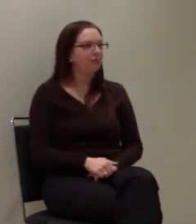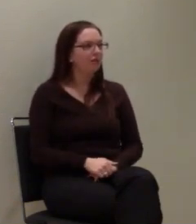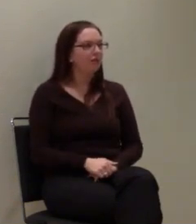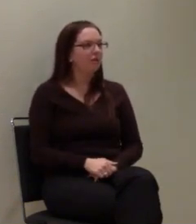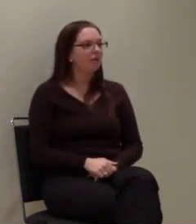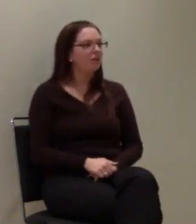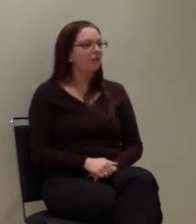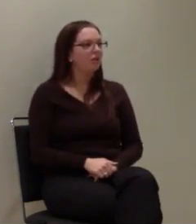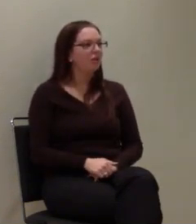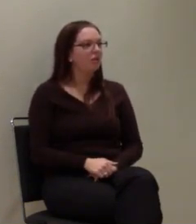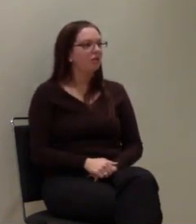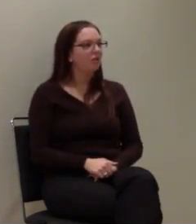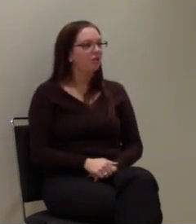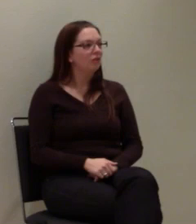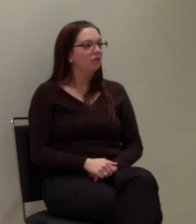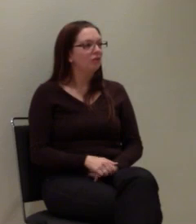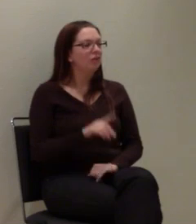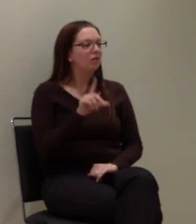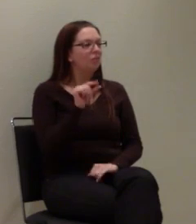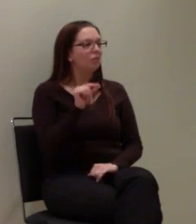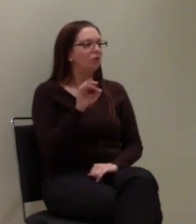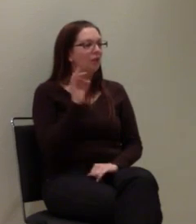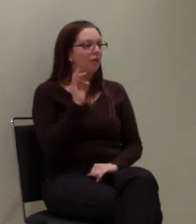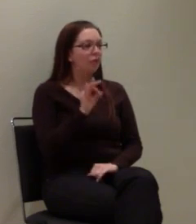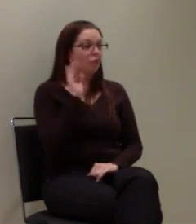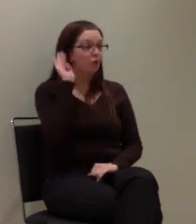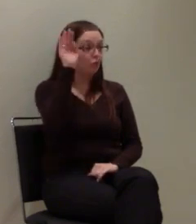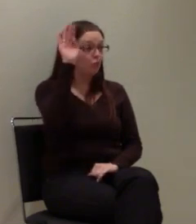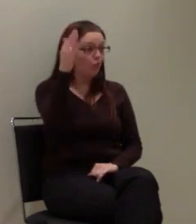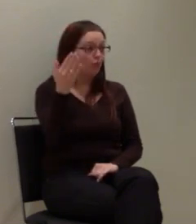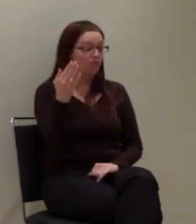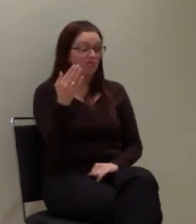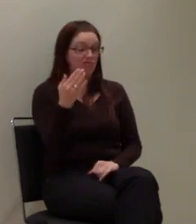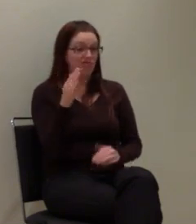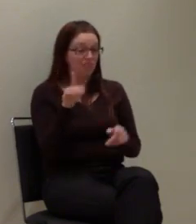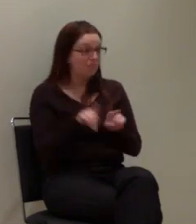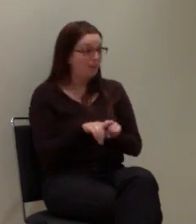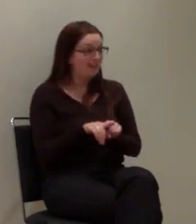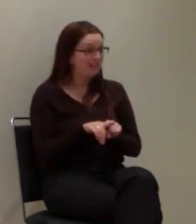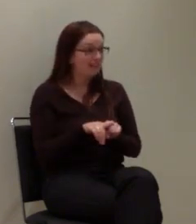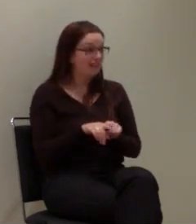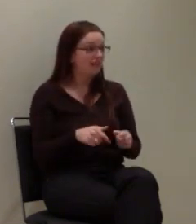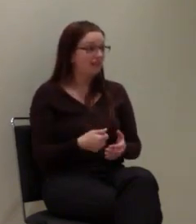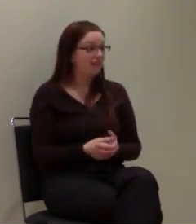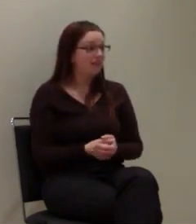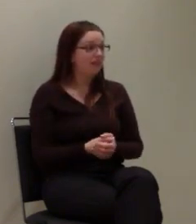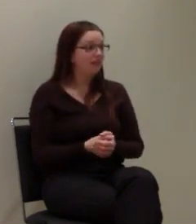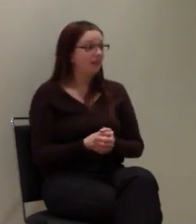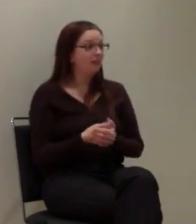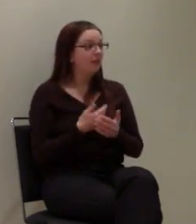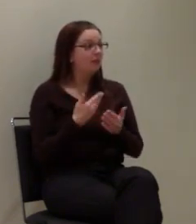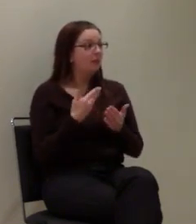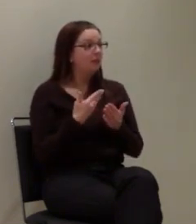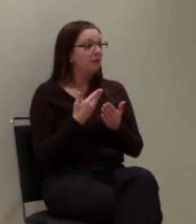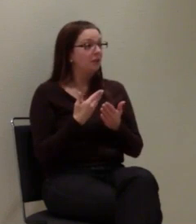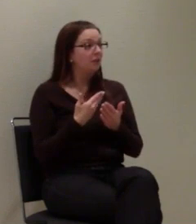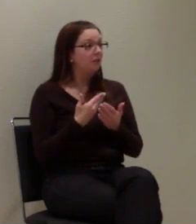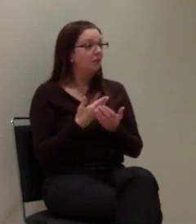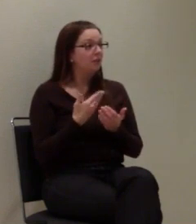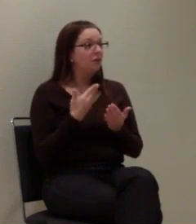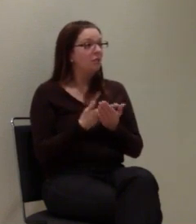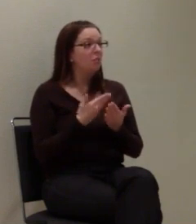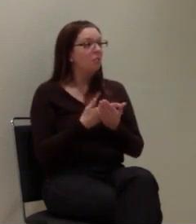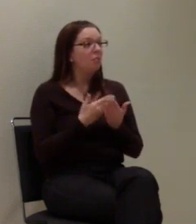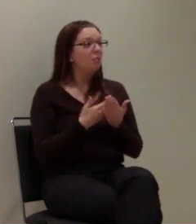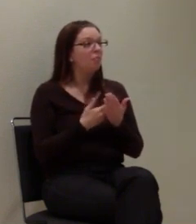Und es ist die Frage, inwieweit das zukunftsfähig ist, wenn die SMS-Funktion einfach weniger